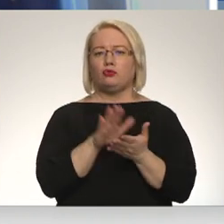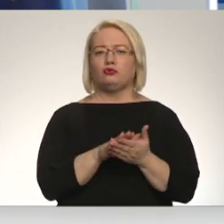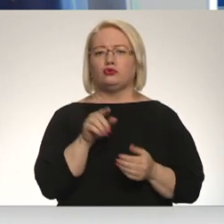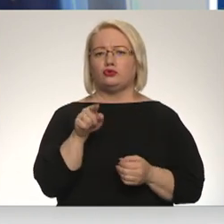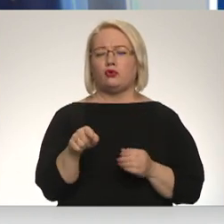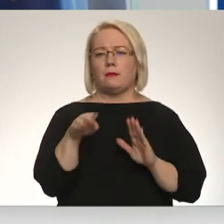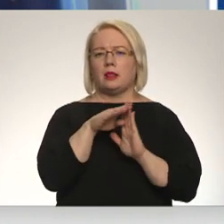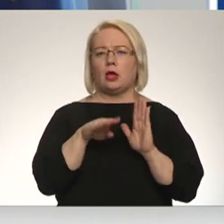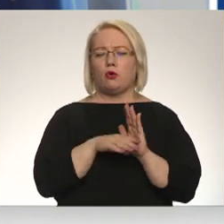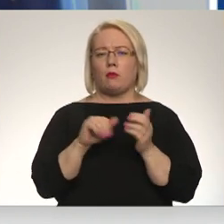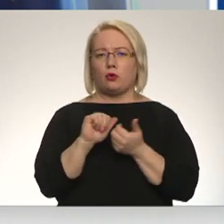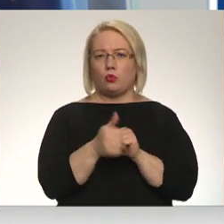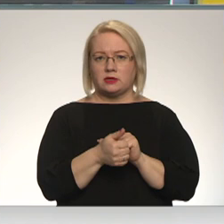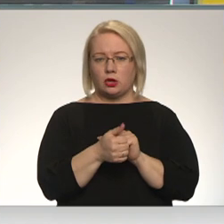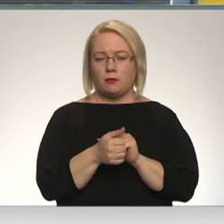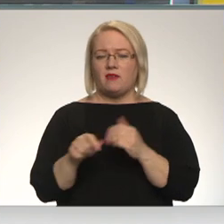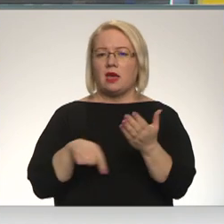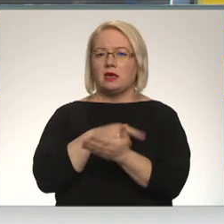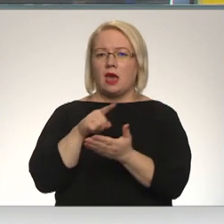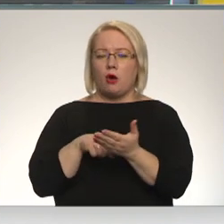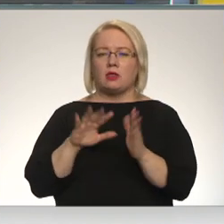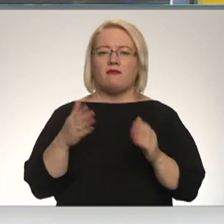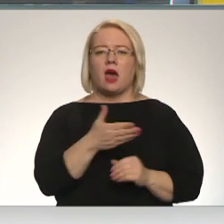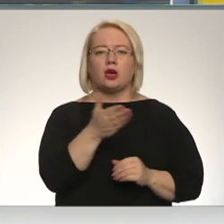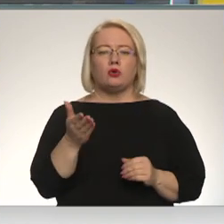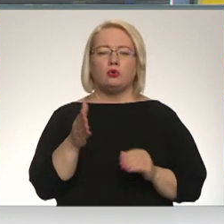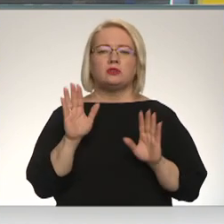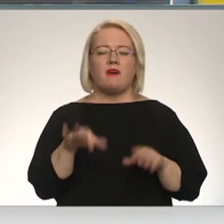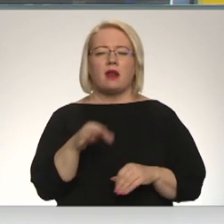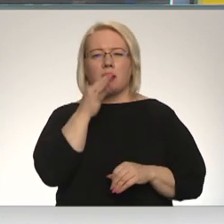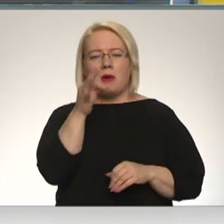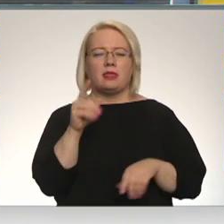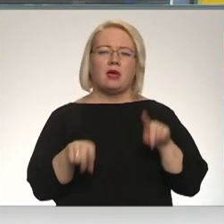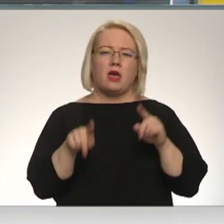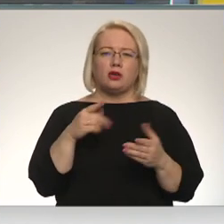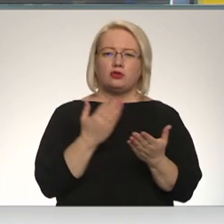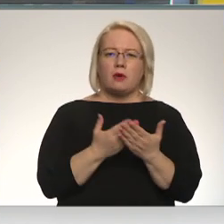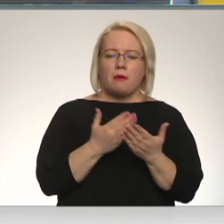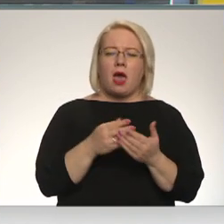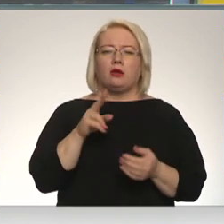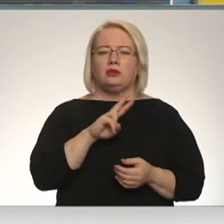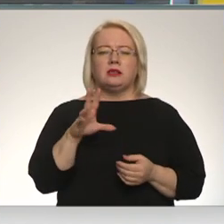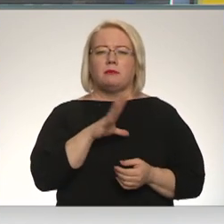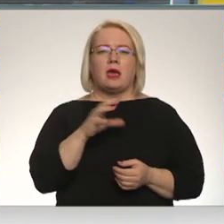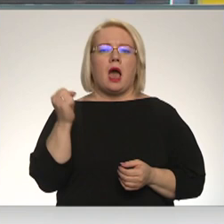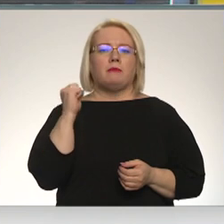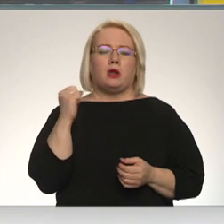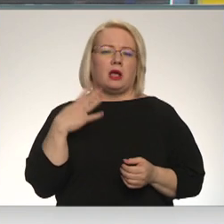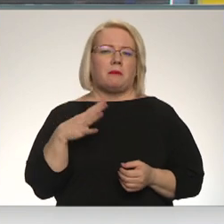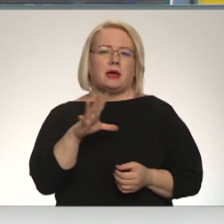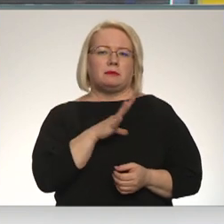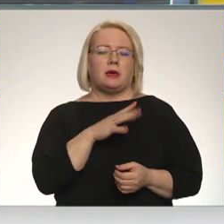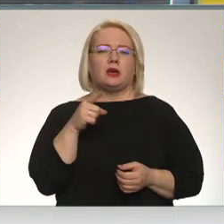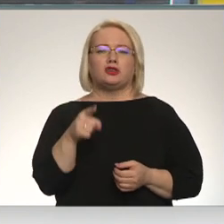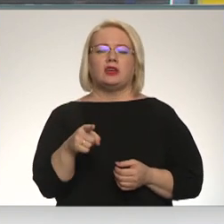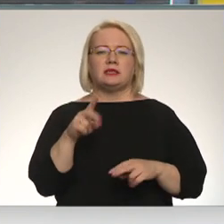likuma grozījumiem. Vai jūs varat minēt, ieskacēt dažus piemērus, kas bija šajā iespējumā apdraudējuma piemēru? Kāpēc bija